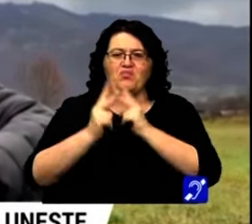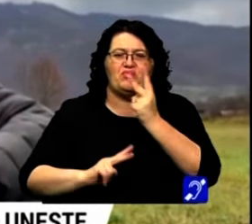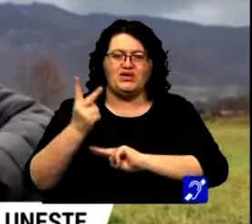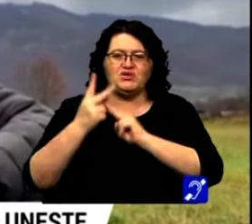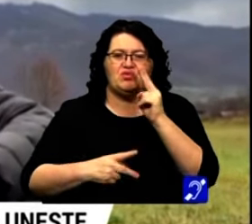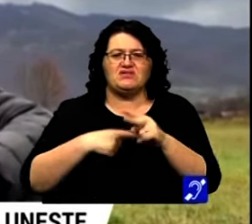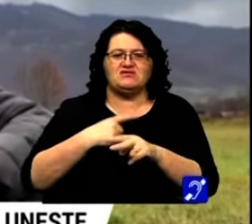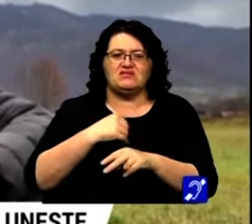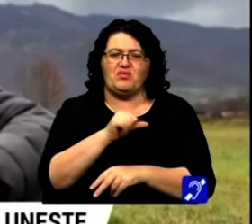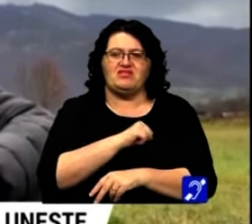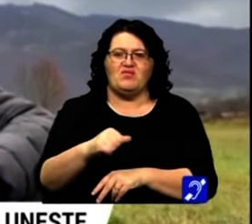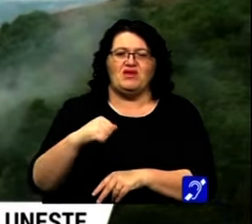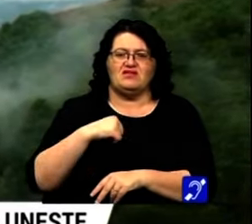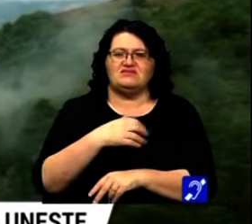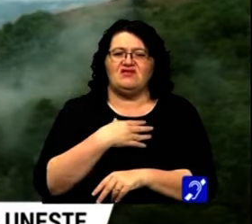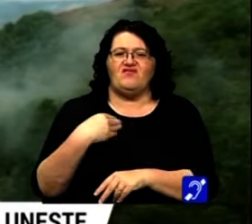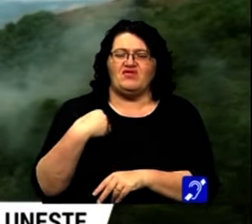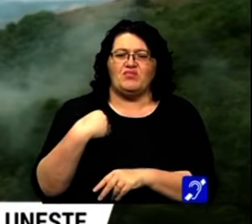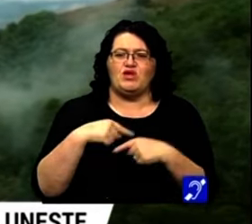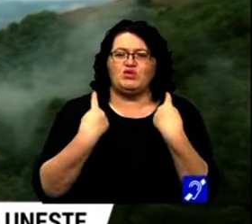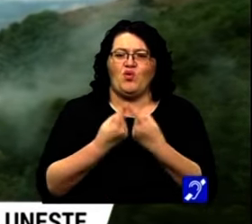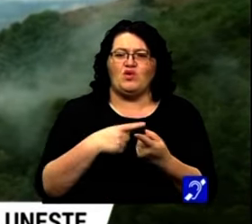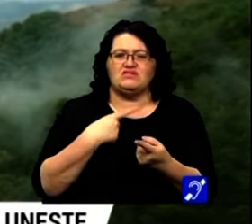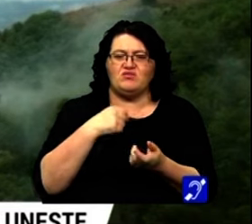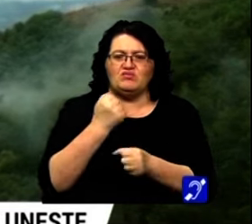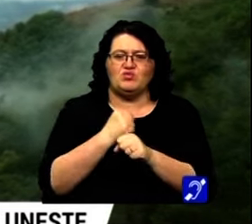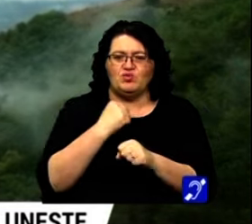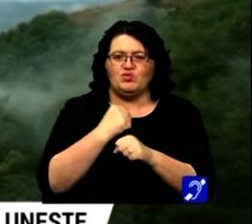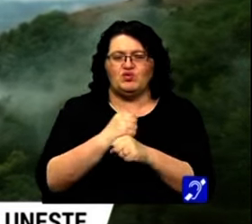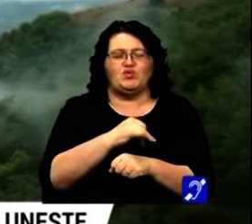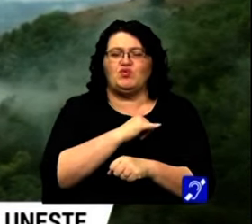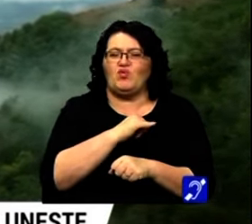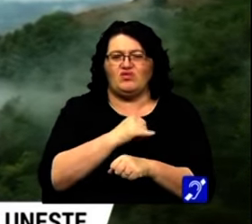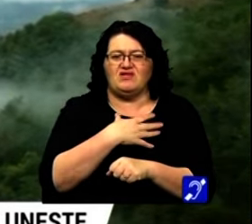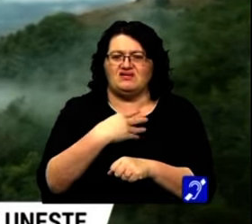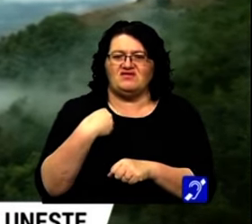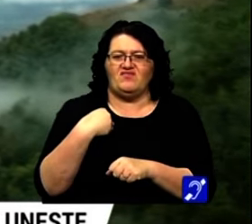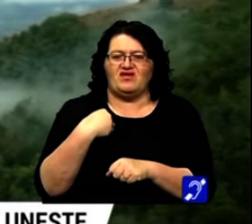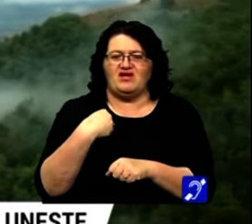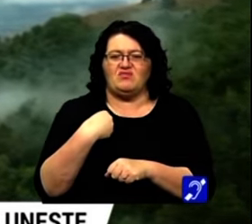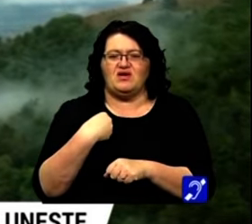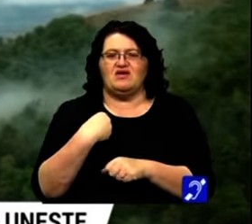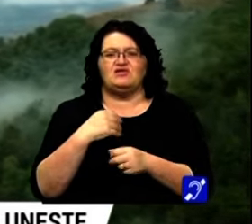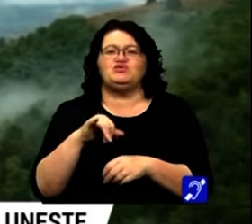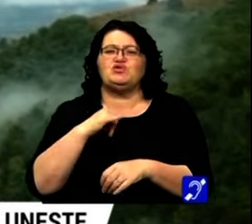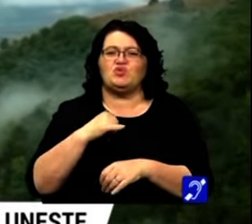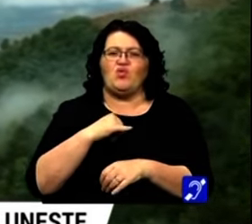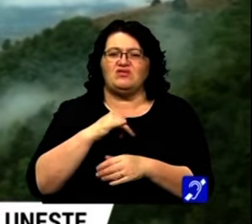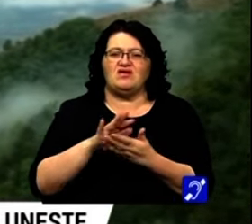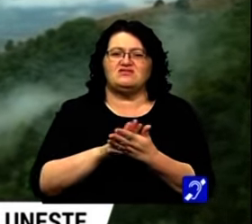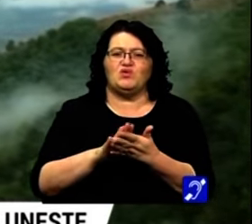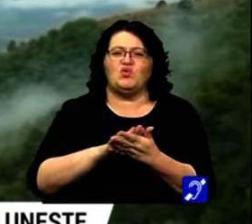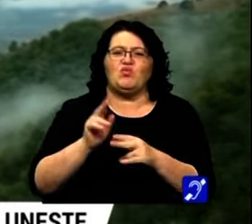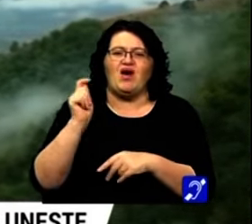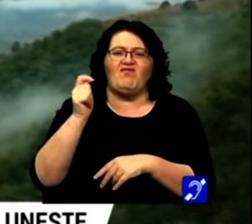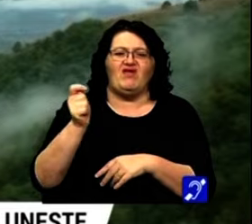suntem independenți de vreme. Noi suntem aia care lucrăm, nu contează anotimpul și nu contează cum